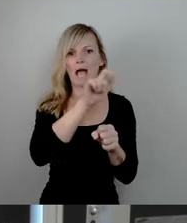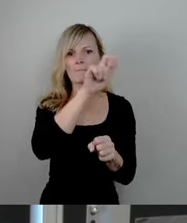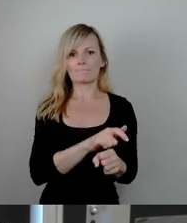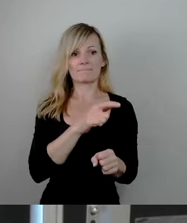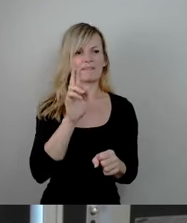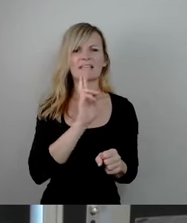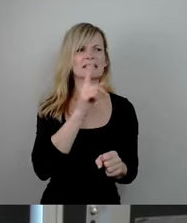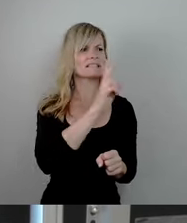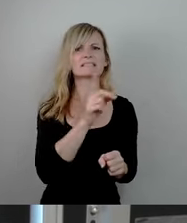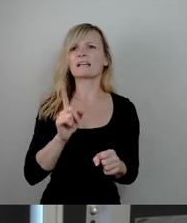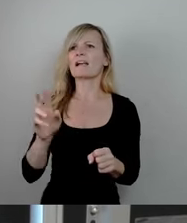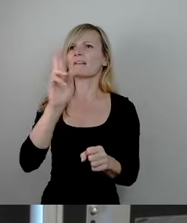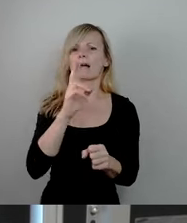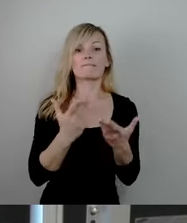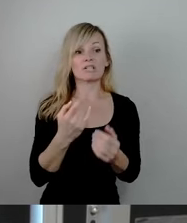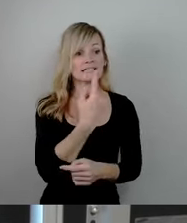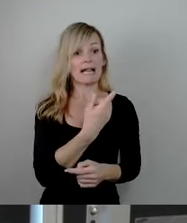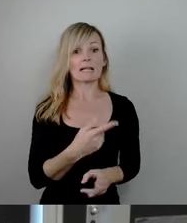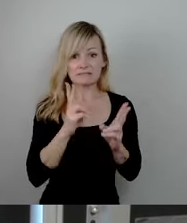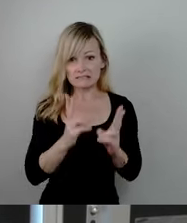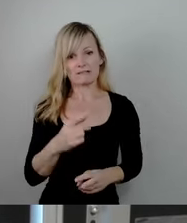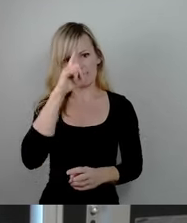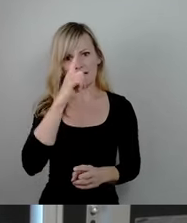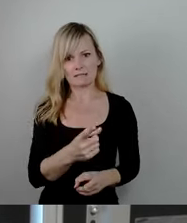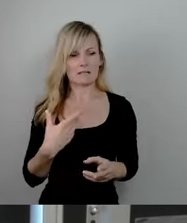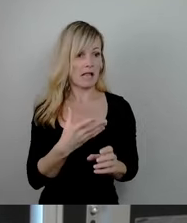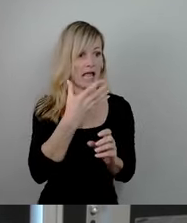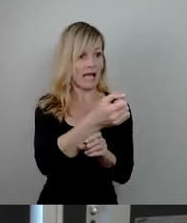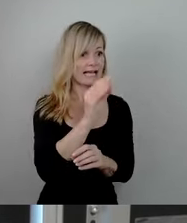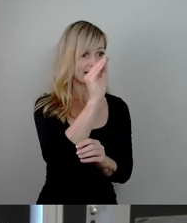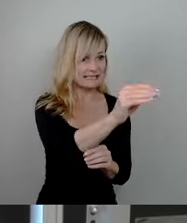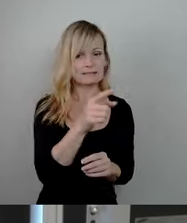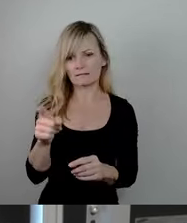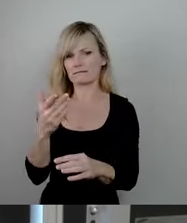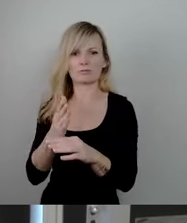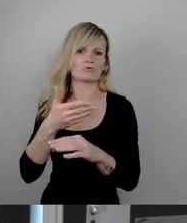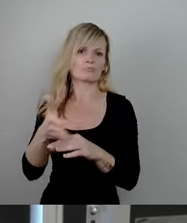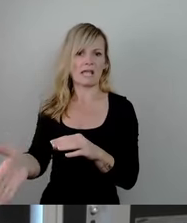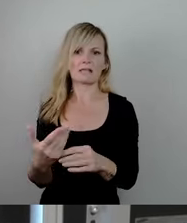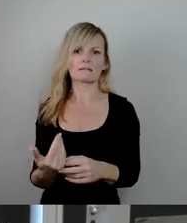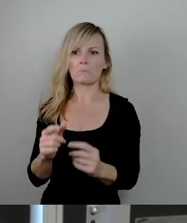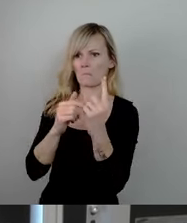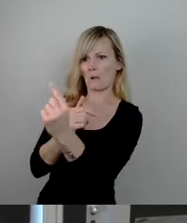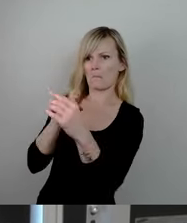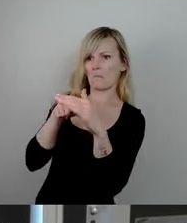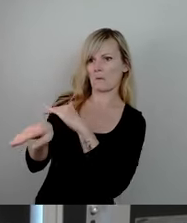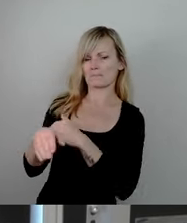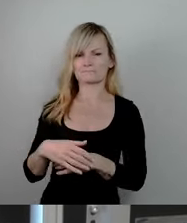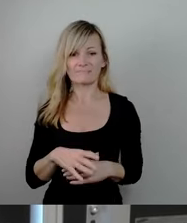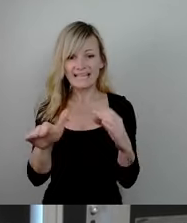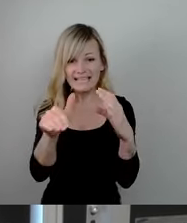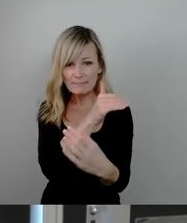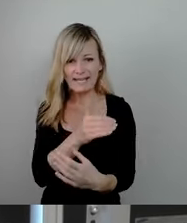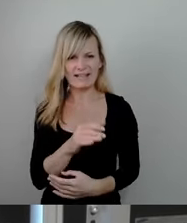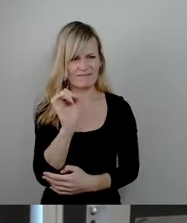dem Problem identifiziert, erreiche, sei es ja viel zu spät. Dass der Depp eine Mail schreibt, statt anzurufen,